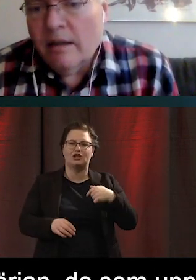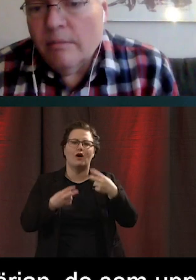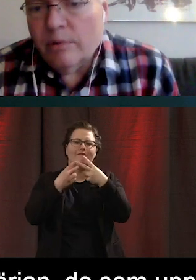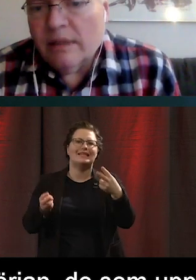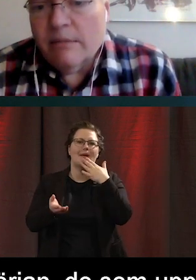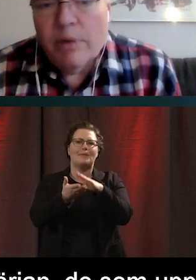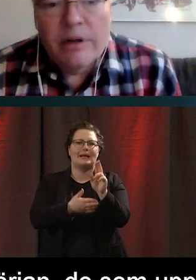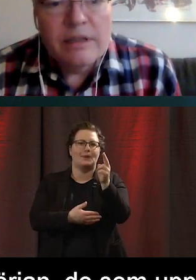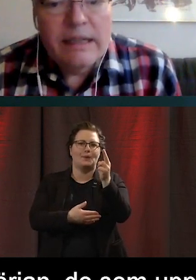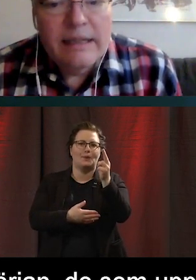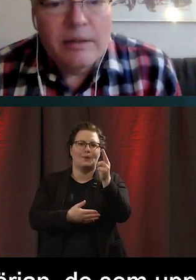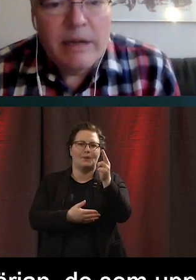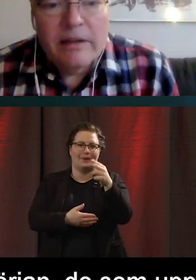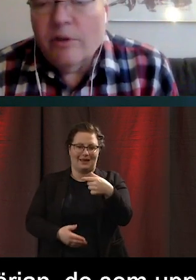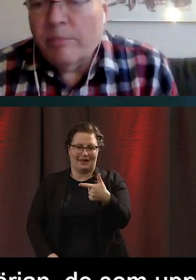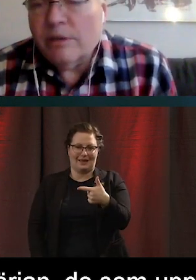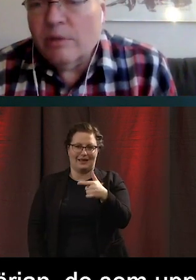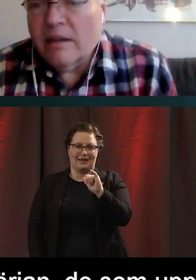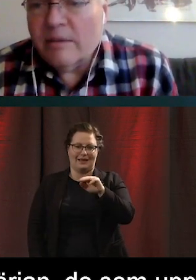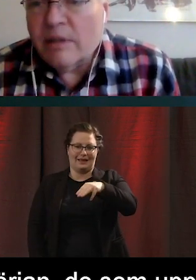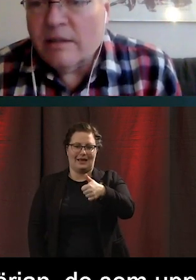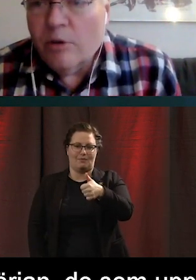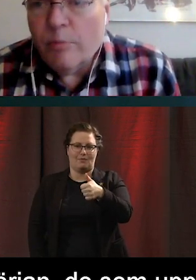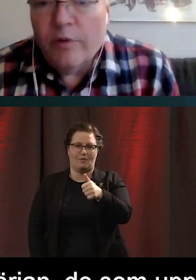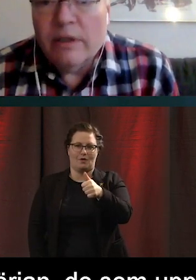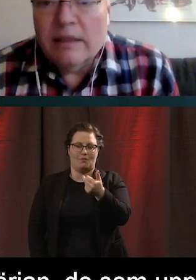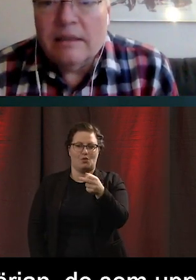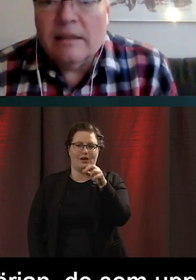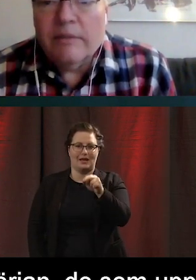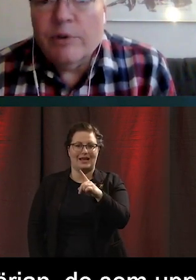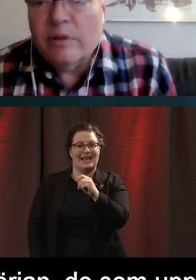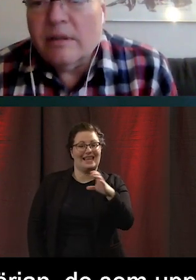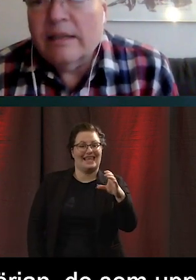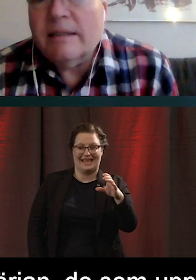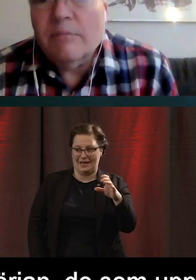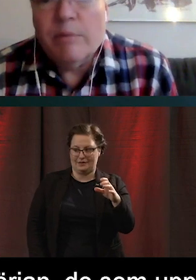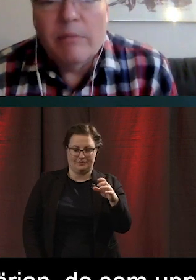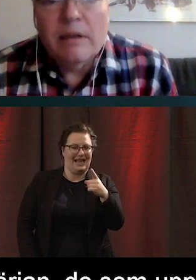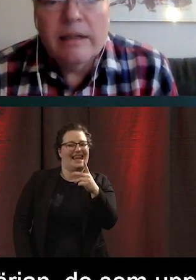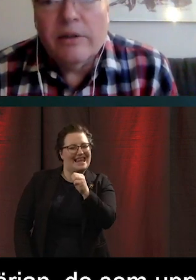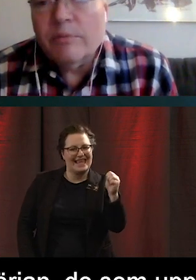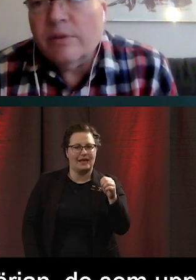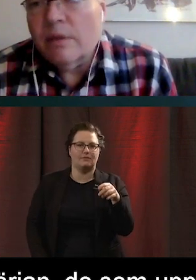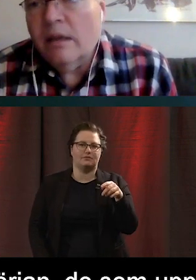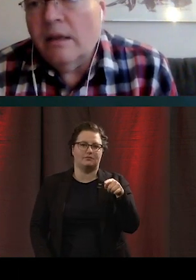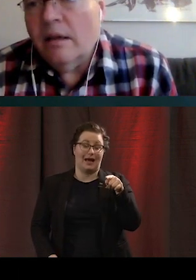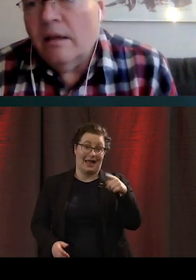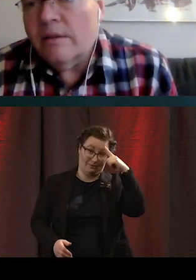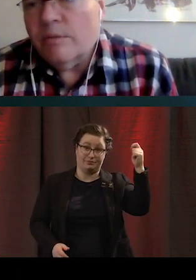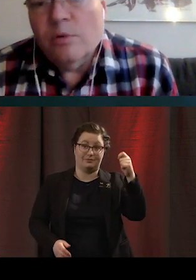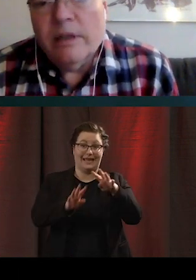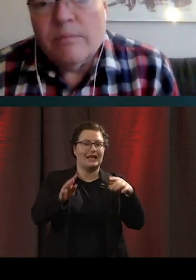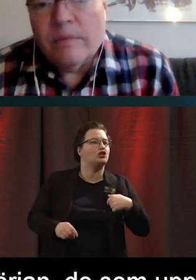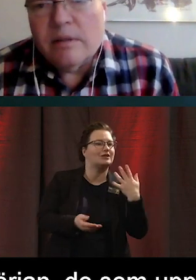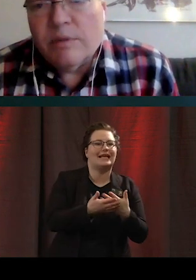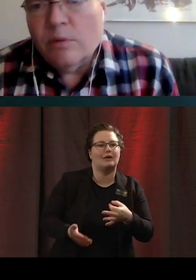Tim Berners-Lee som är en av de personerna som sägs ha uppfunnit internet. Han var ju inte ensam om det men han är en av dem som